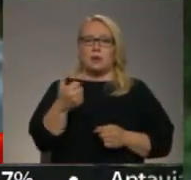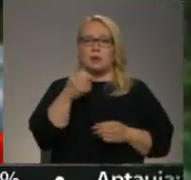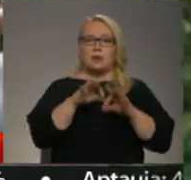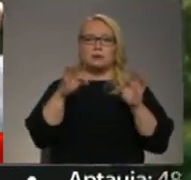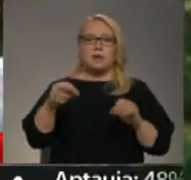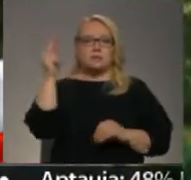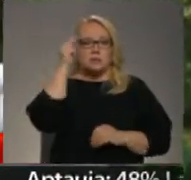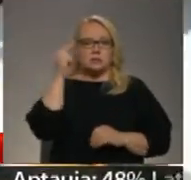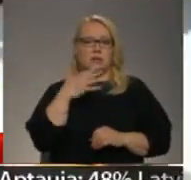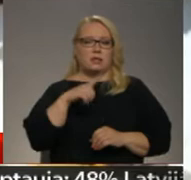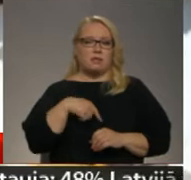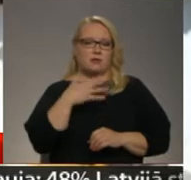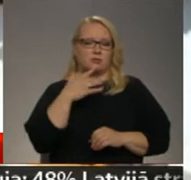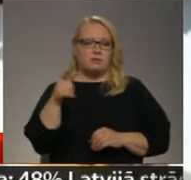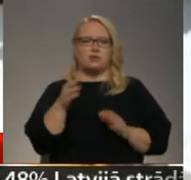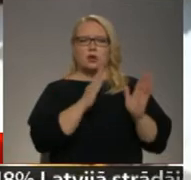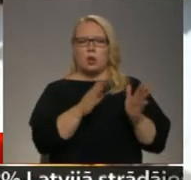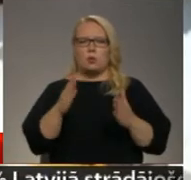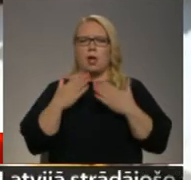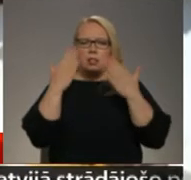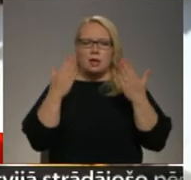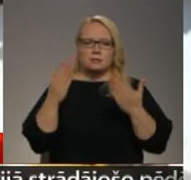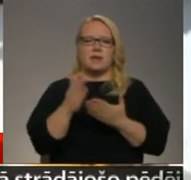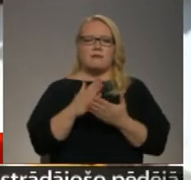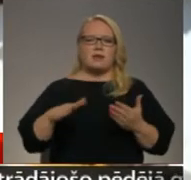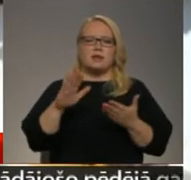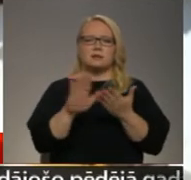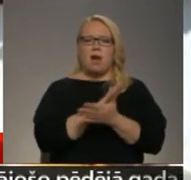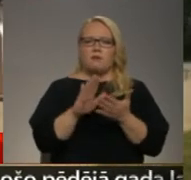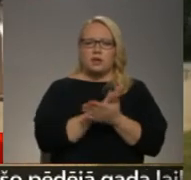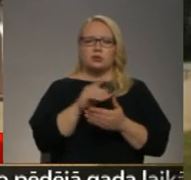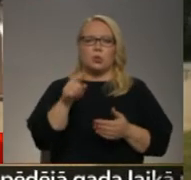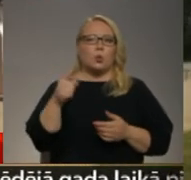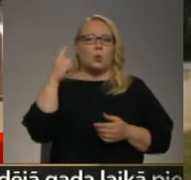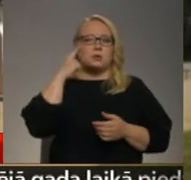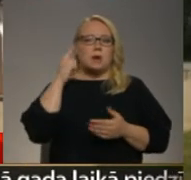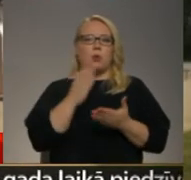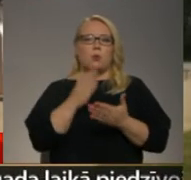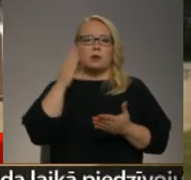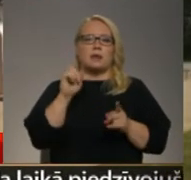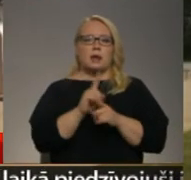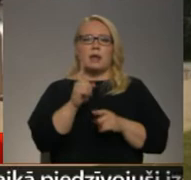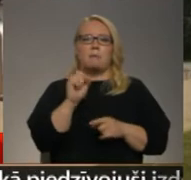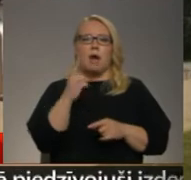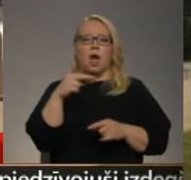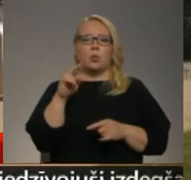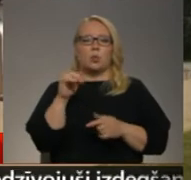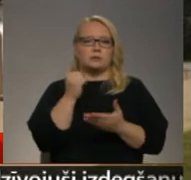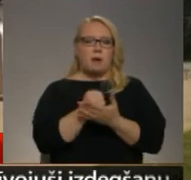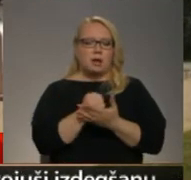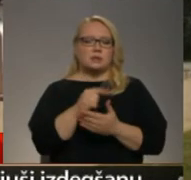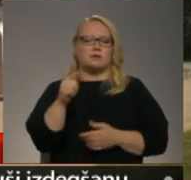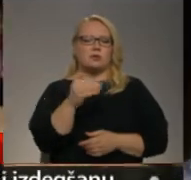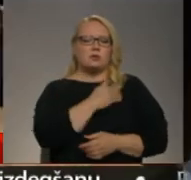mācīties latviešu valodu. Viņš regulāri lasījis viduskurzems laikrakstu kūrzemnieks un tur uzzinājis par norisēm arī paduris pagastā. Tas viņu